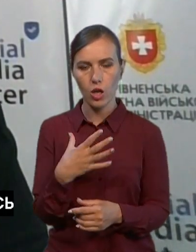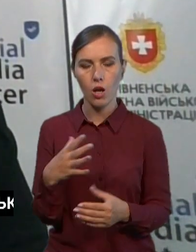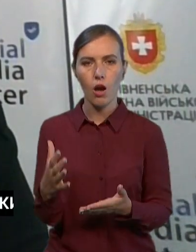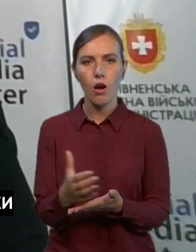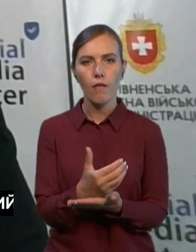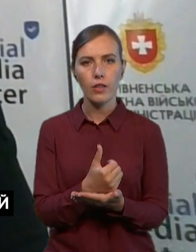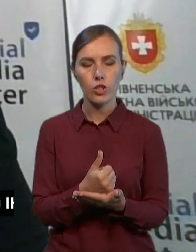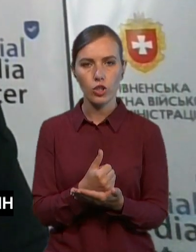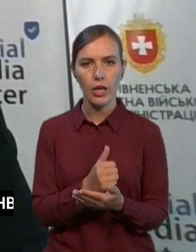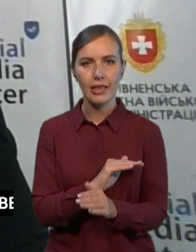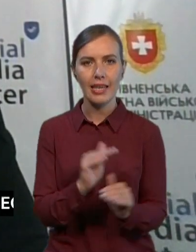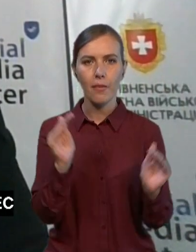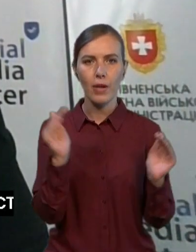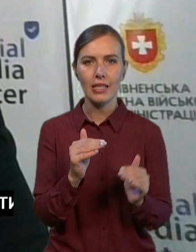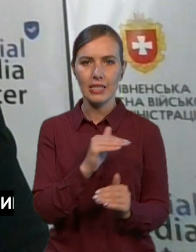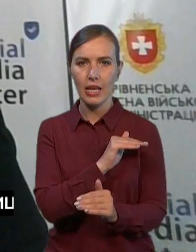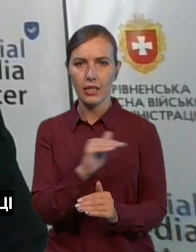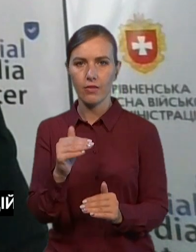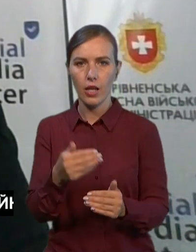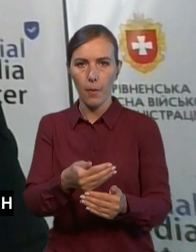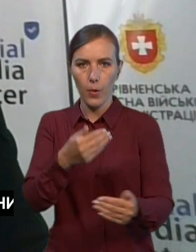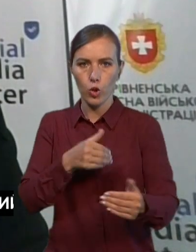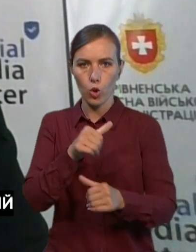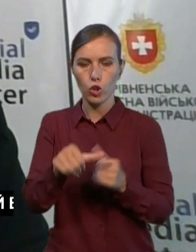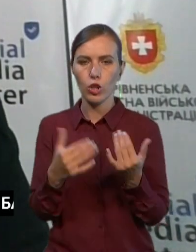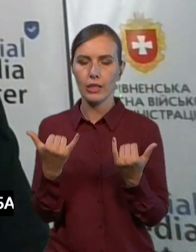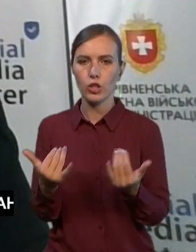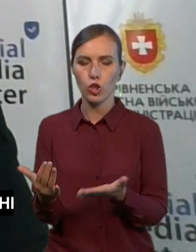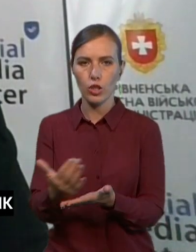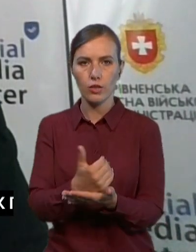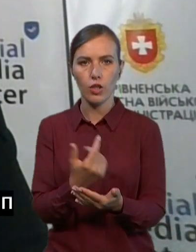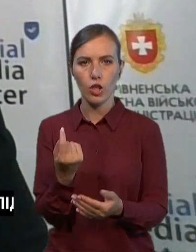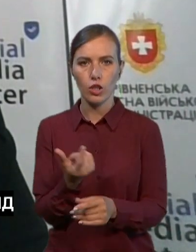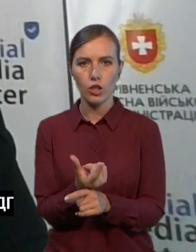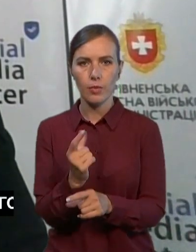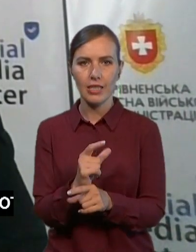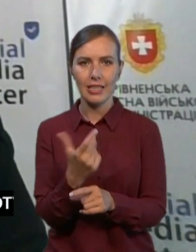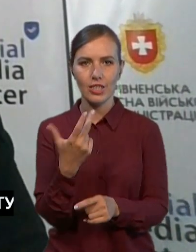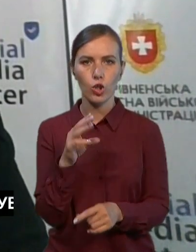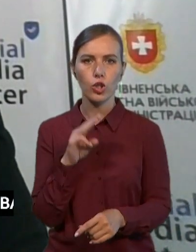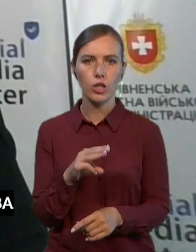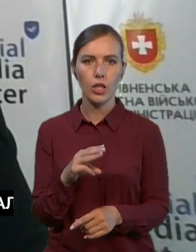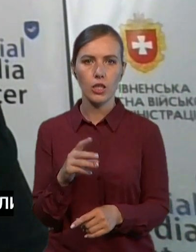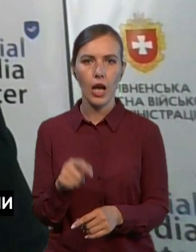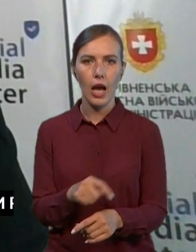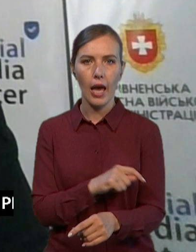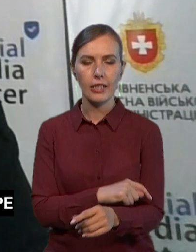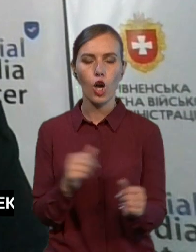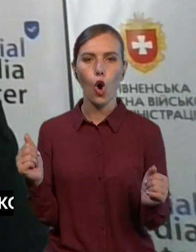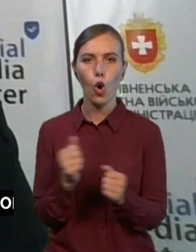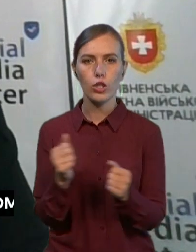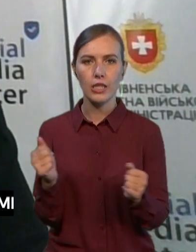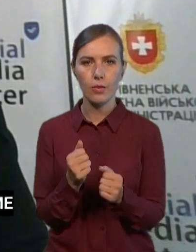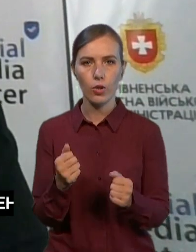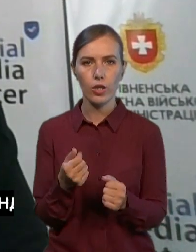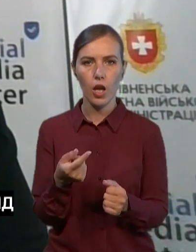менше рівня минулого року. На сьогодні вже зібрано трохи більше трьох тисяч гектарів озимої пшениці. І